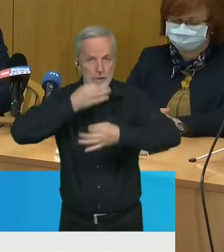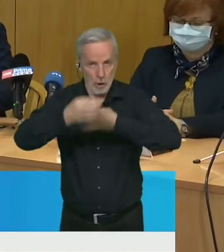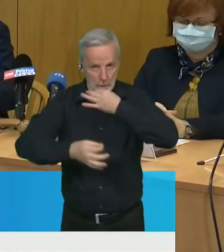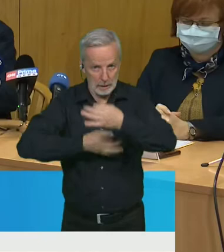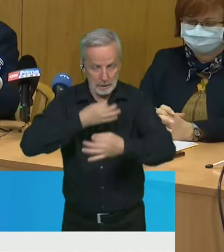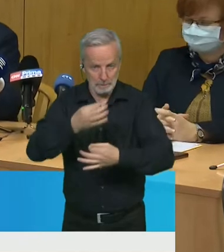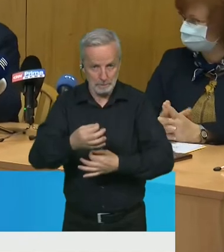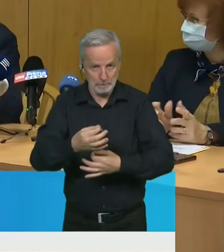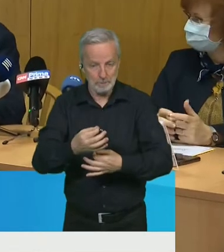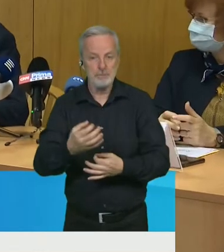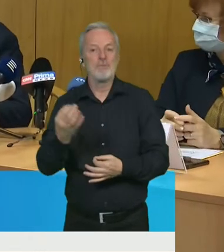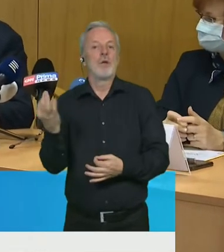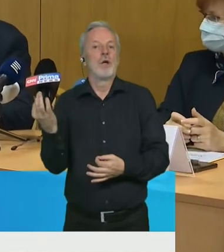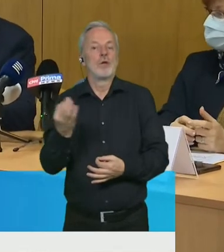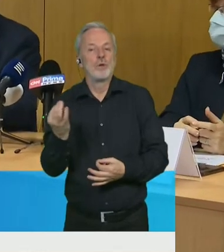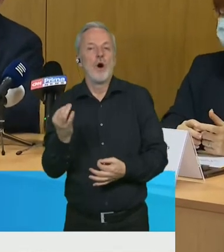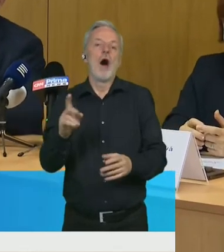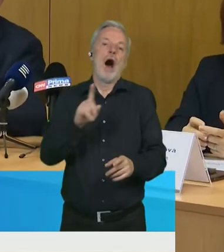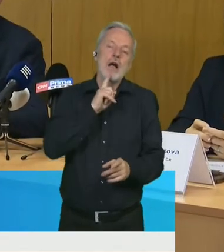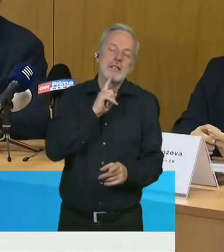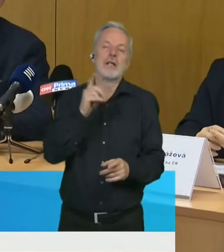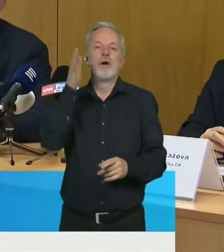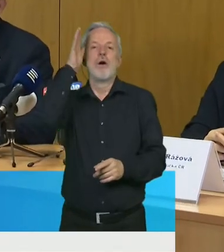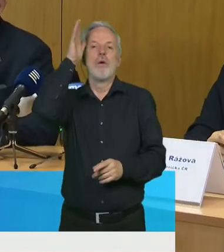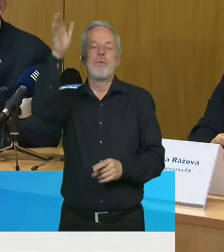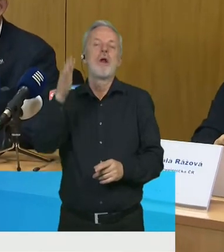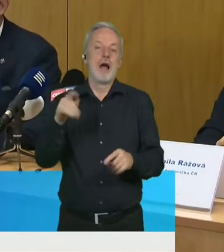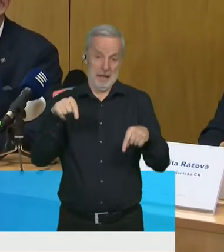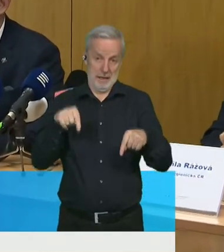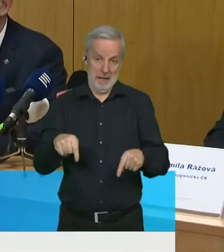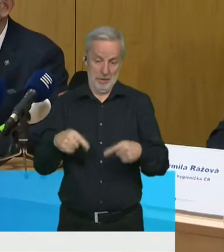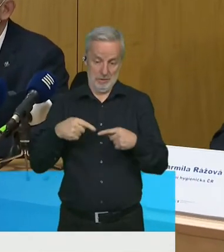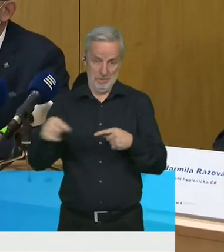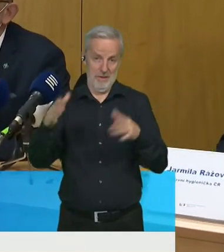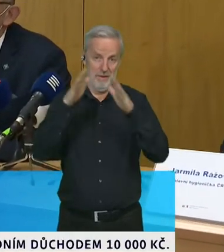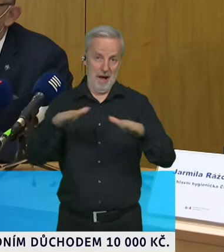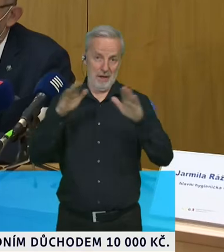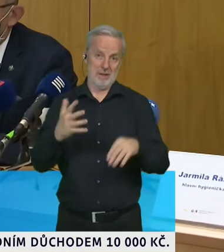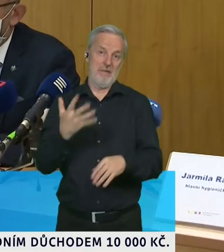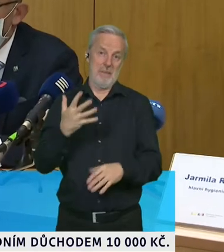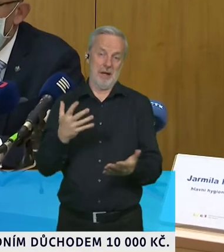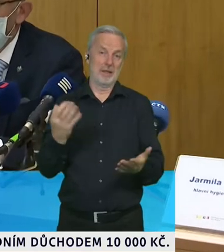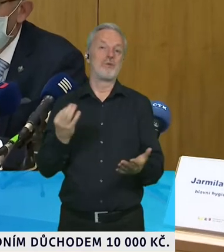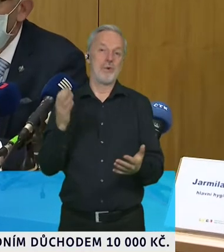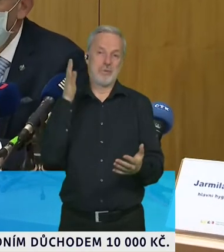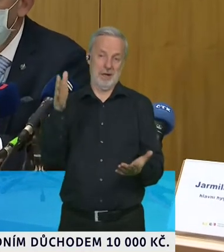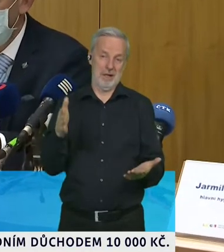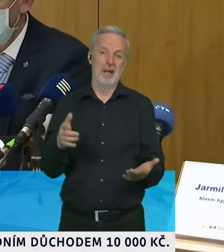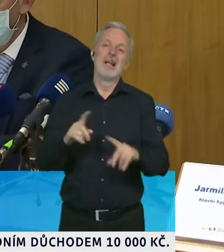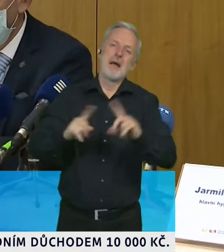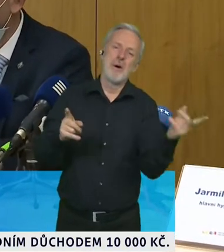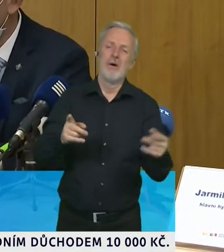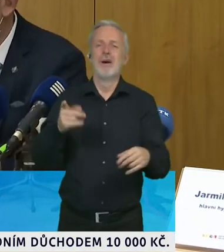budou vypadat letošní Vánoce. A nebo jak by měly vypadat, abychom se